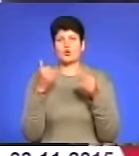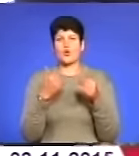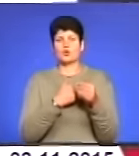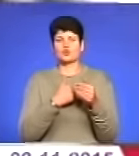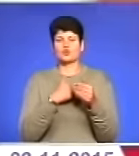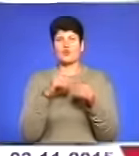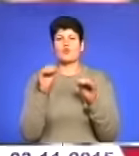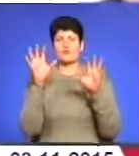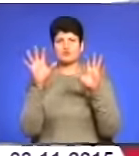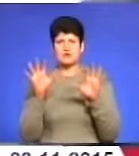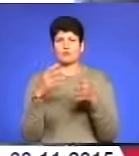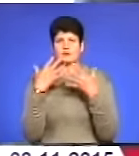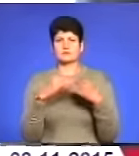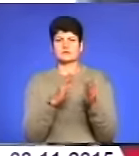будинок.